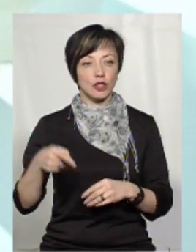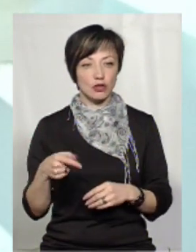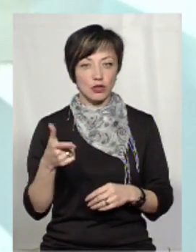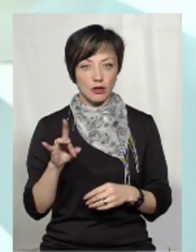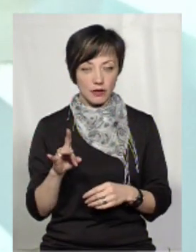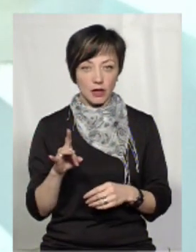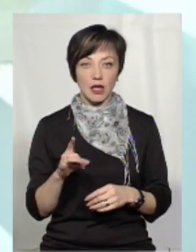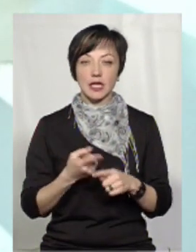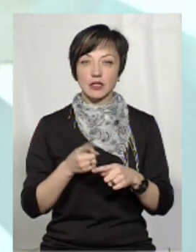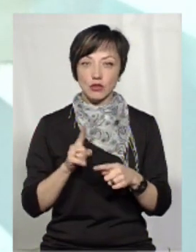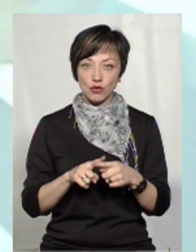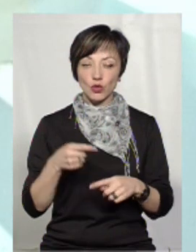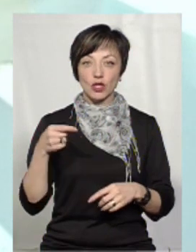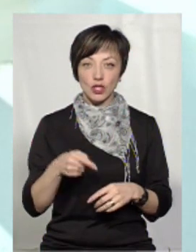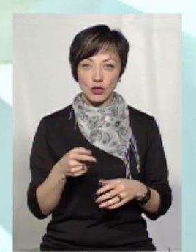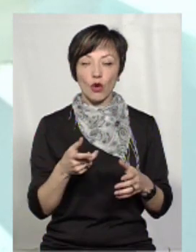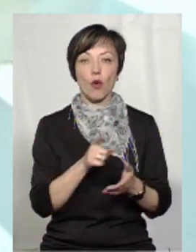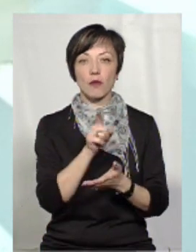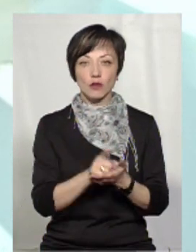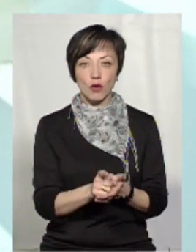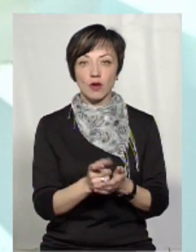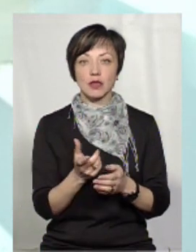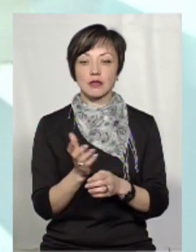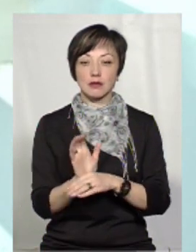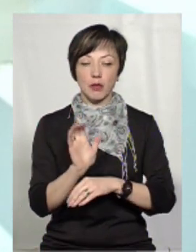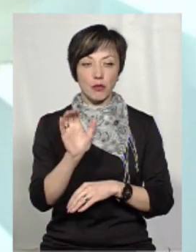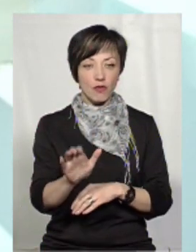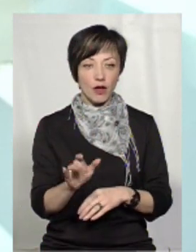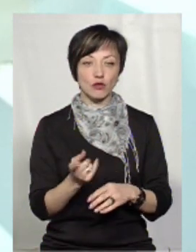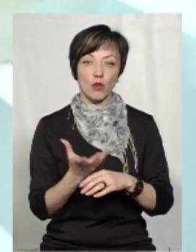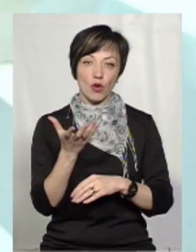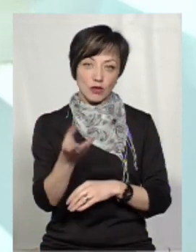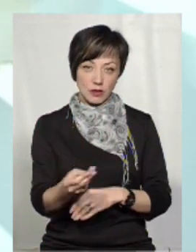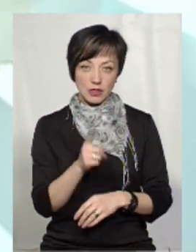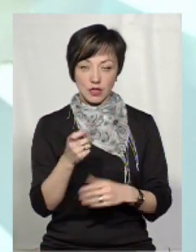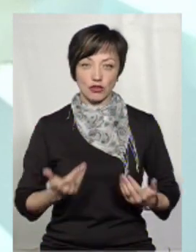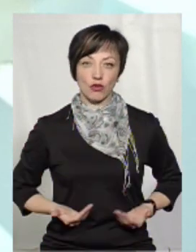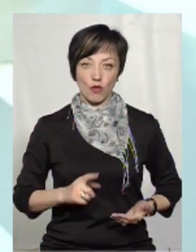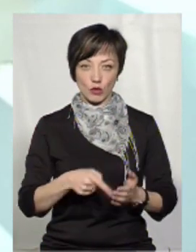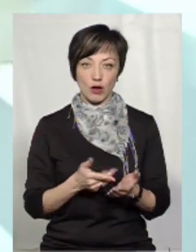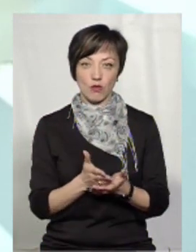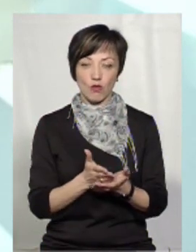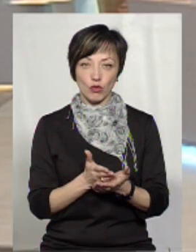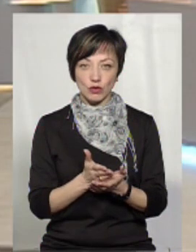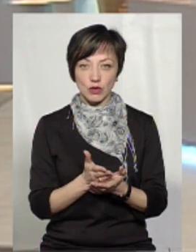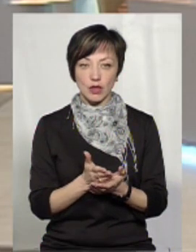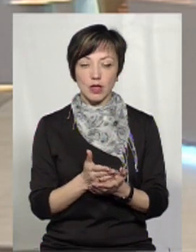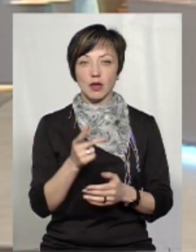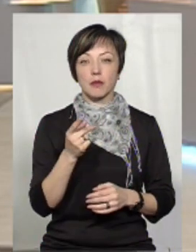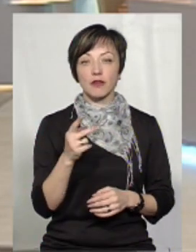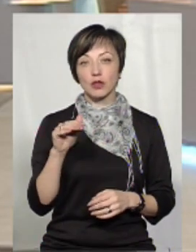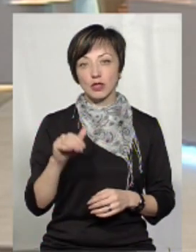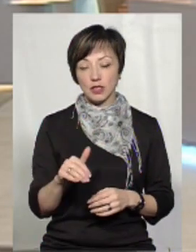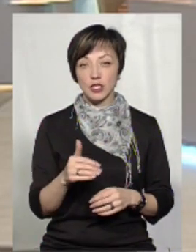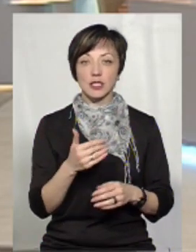тисячу гривень. Вона цю тисячу обов'язково повинна спрямувати для того, щоб розрахуватися за житлово-комунальні послуги півтори